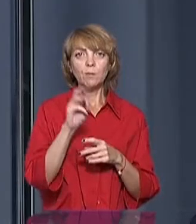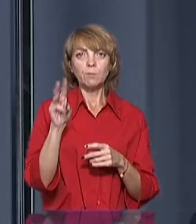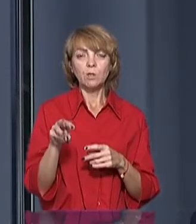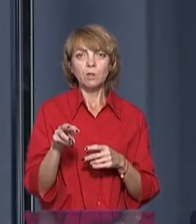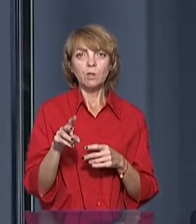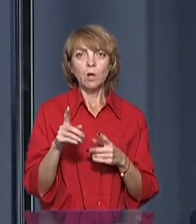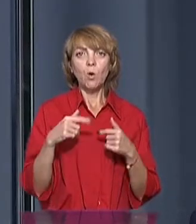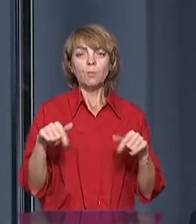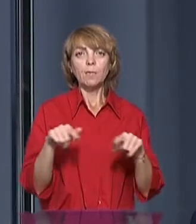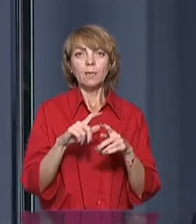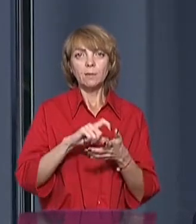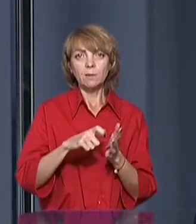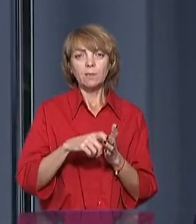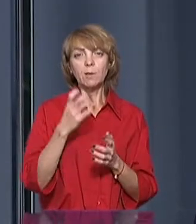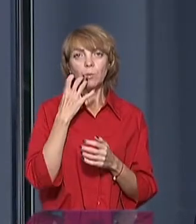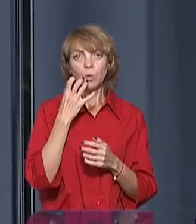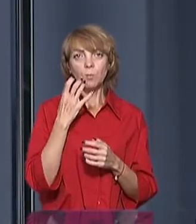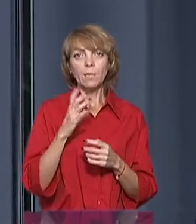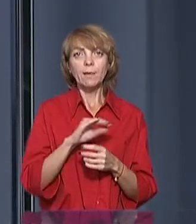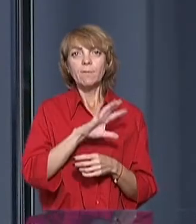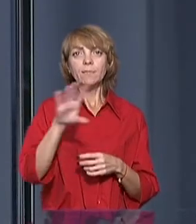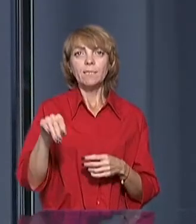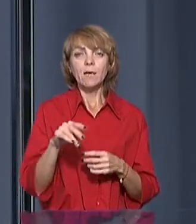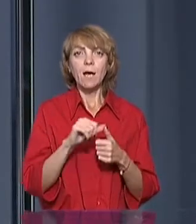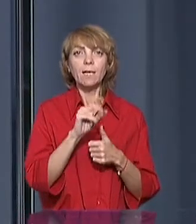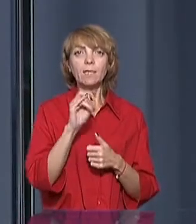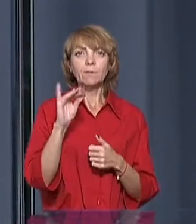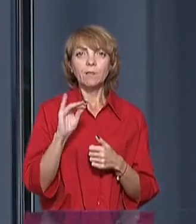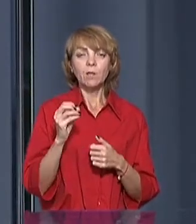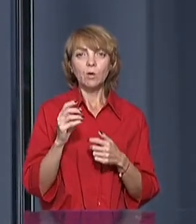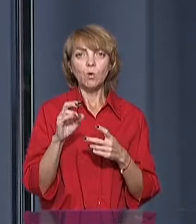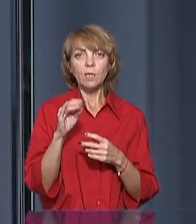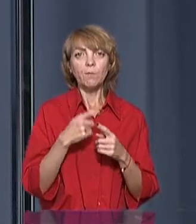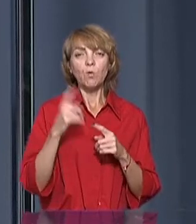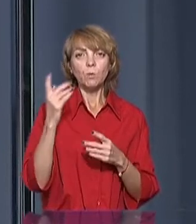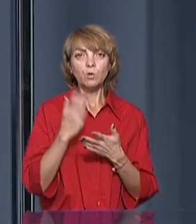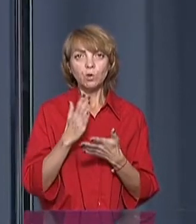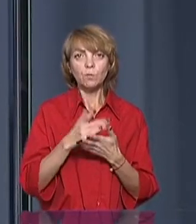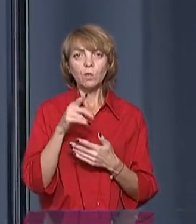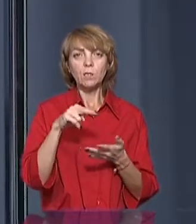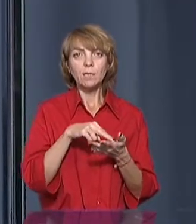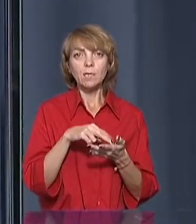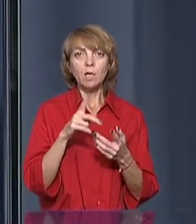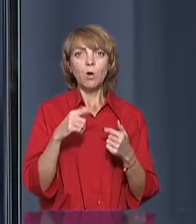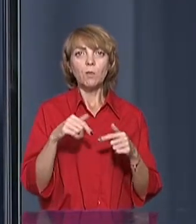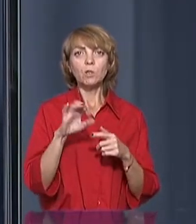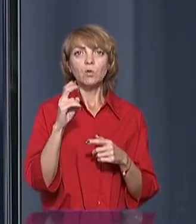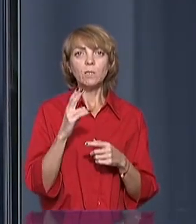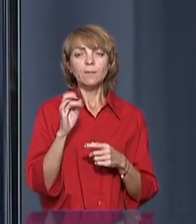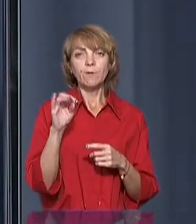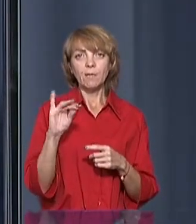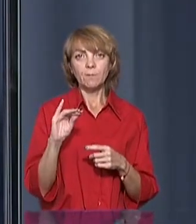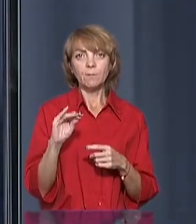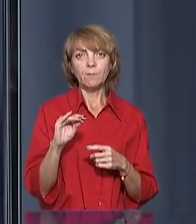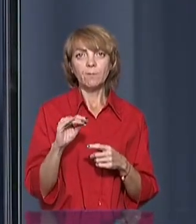об'єкт теплом. І все альтернативні котельні, які в області существують, вони стоять на об'єктах соціальні сфери.